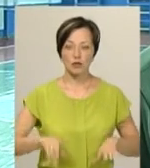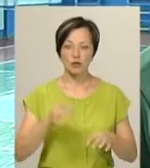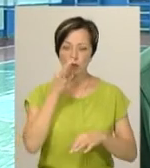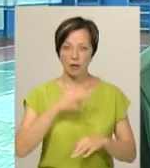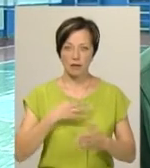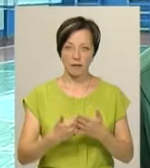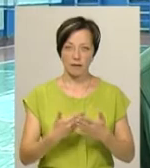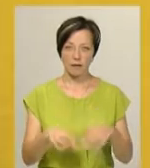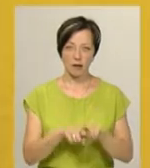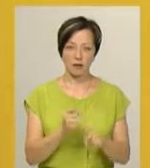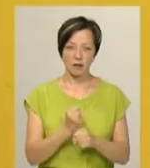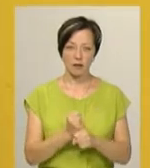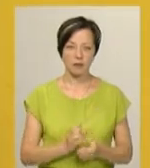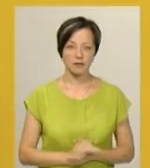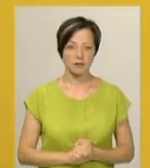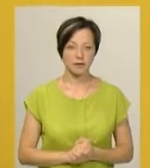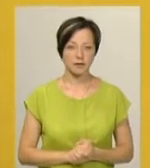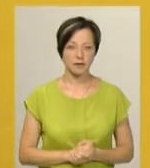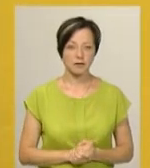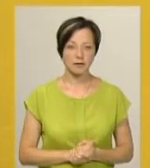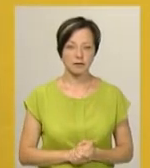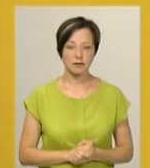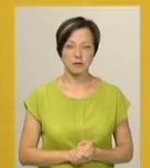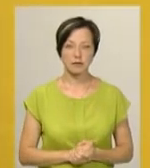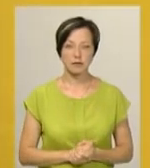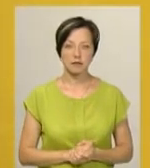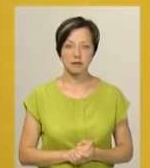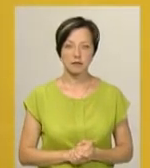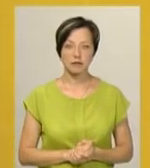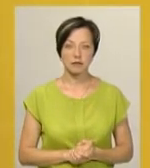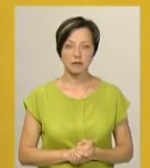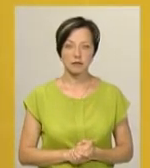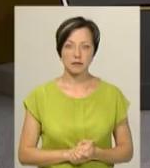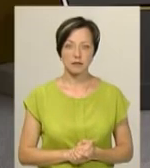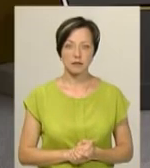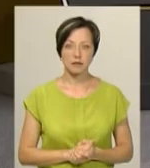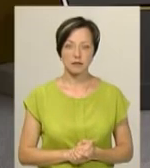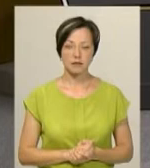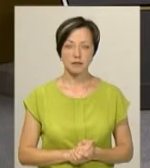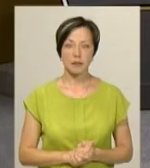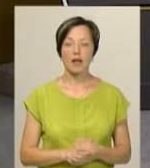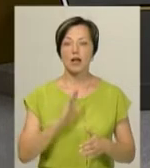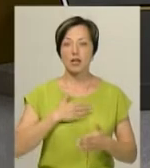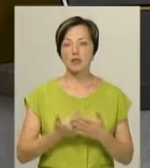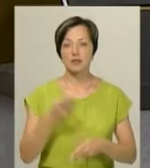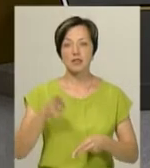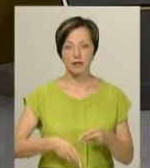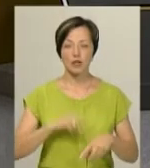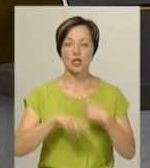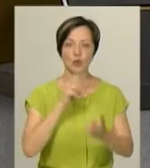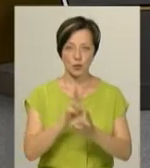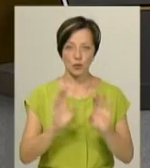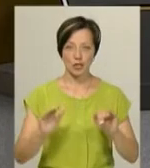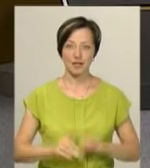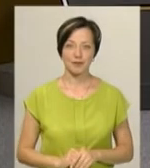кажуть, так і робити. Світлана Поробук, Дем'ян Цегольник, новини, Поділяцентр. Наш випуск завершено. До